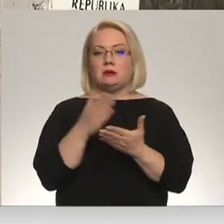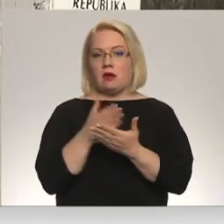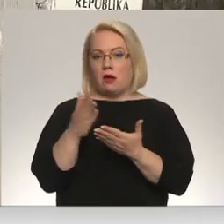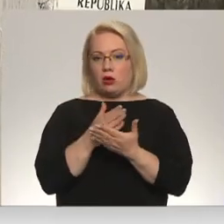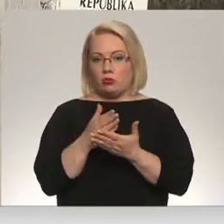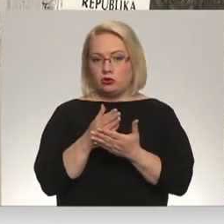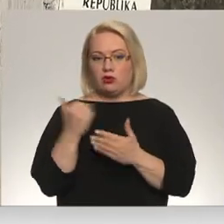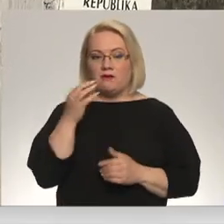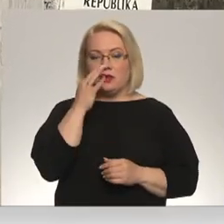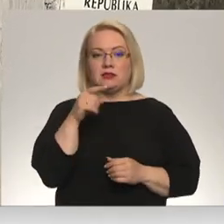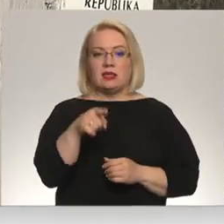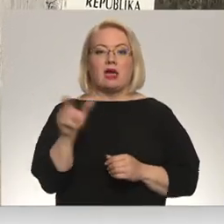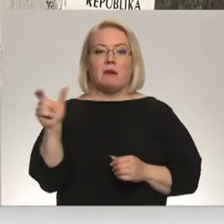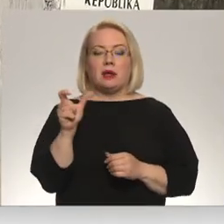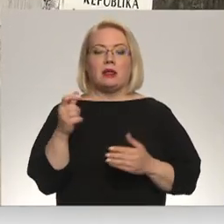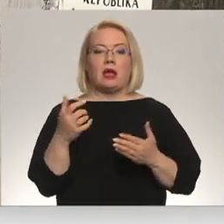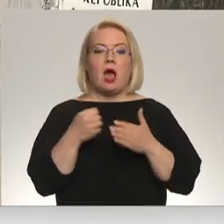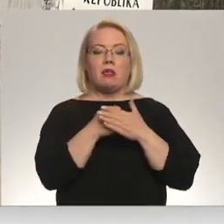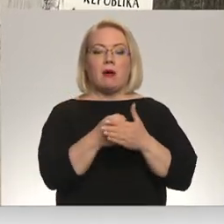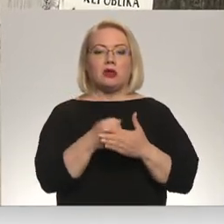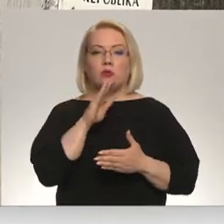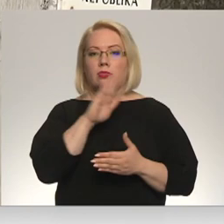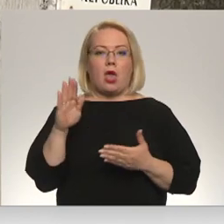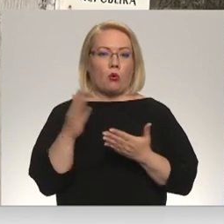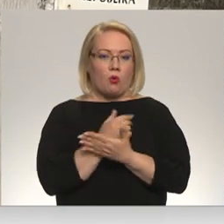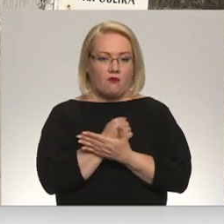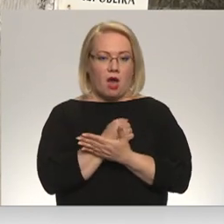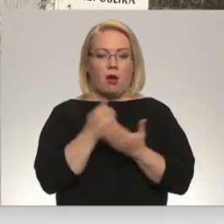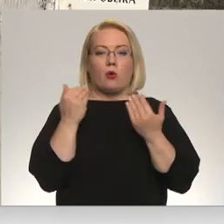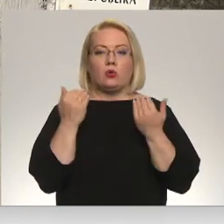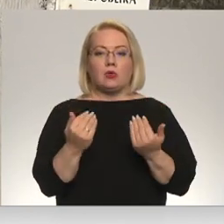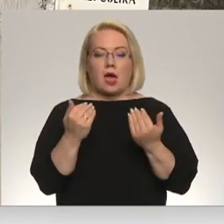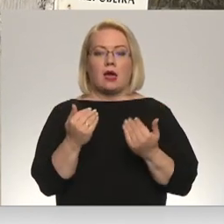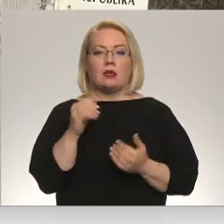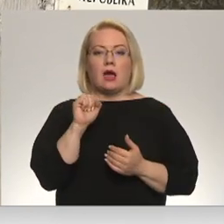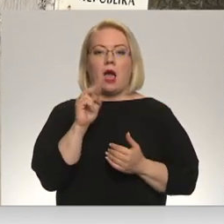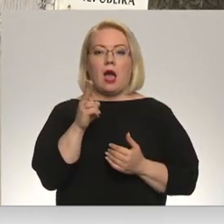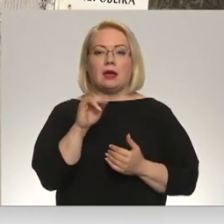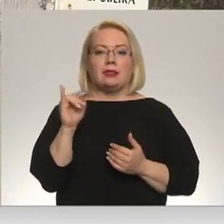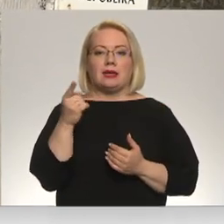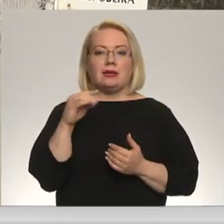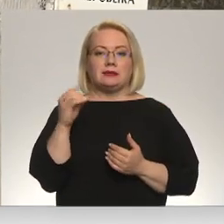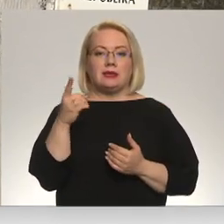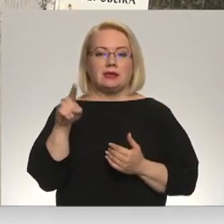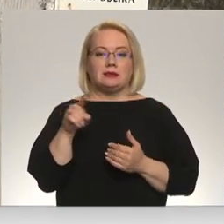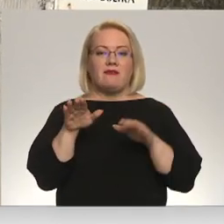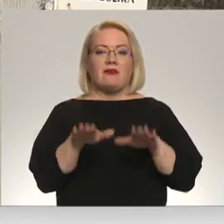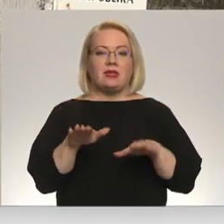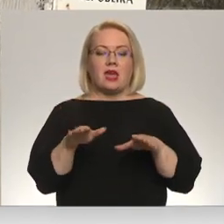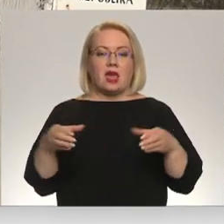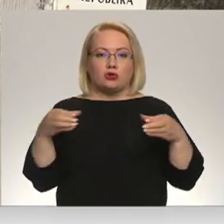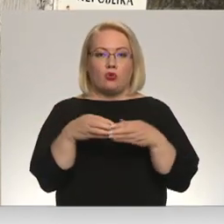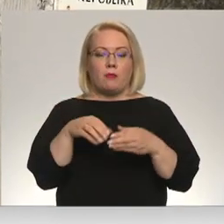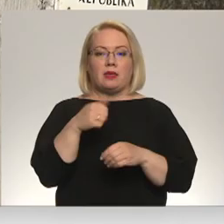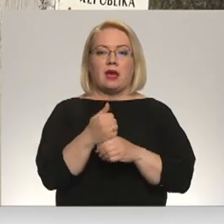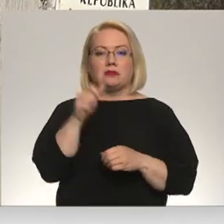Tajā brīdī atbalstu neguvām un tagad, kā Aknīstis vietējās kopienas